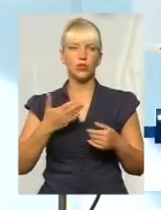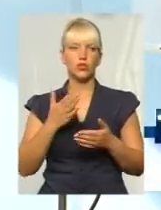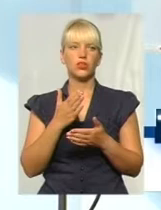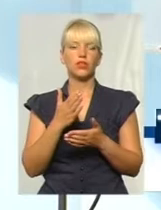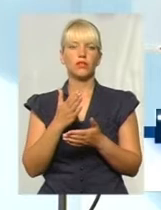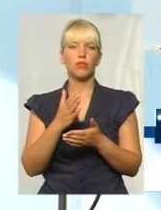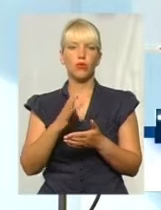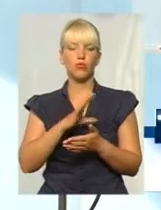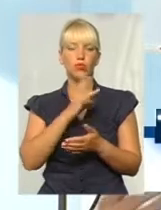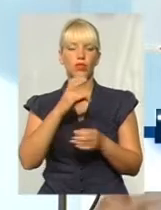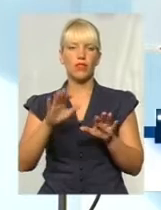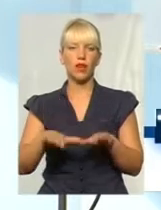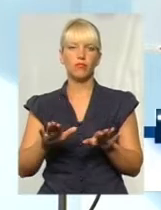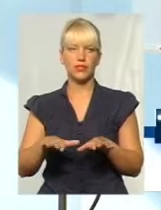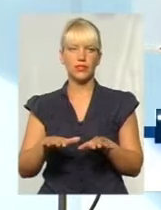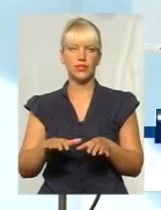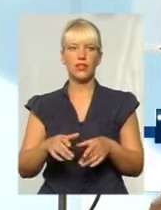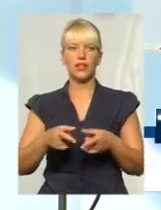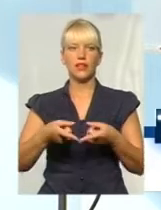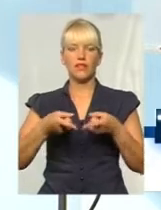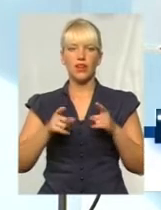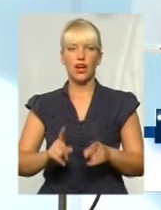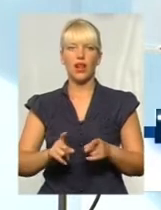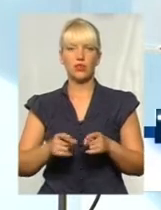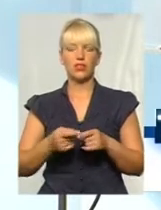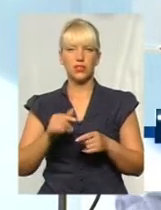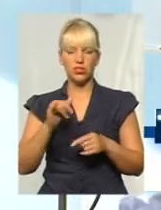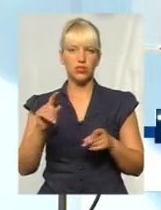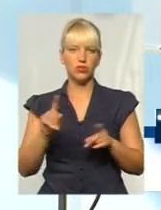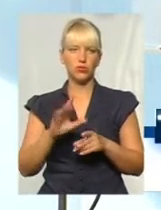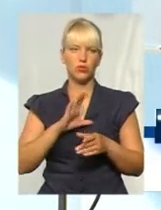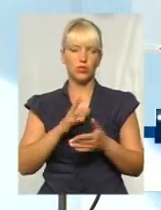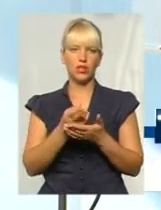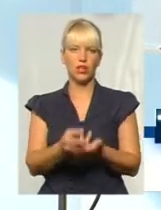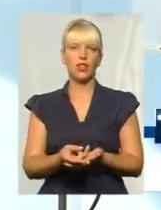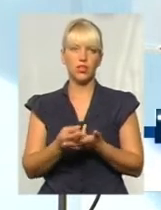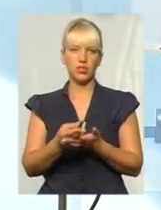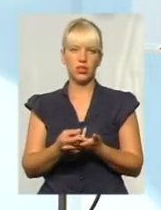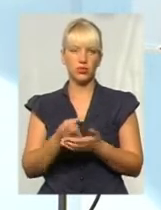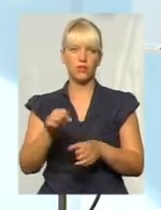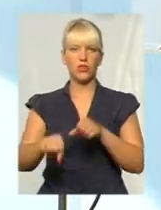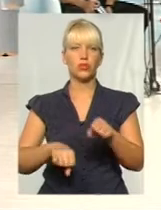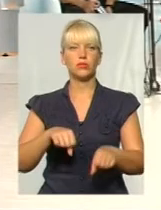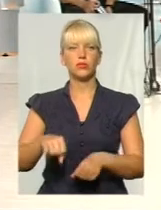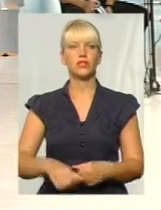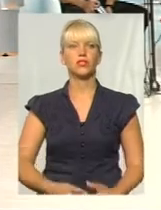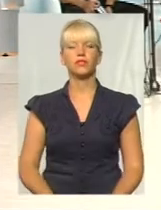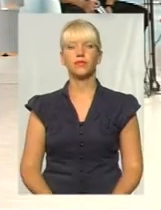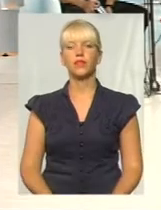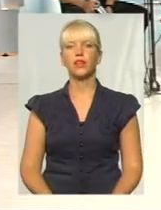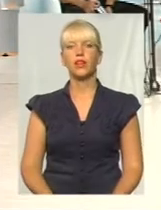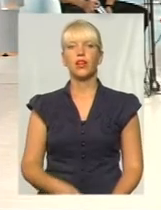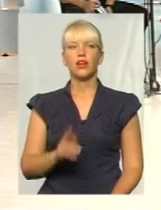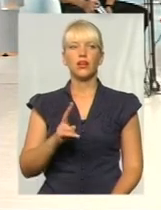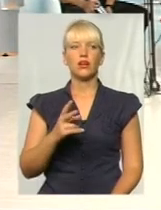дійсно, в реальності бути лежачим велосипедистом. Пані Катерина, я